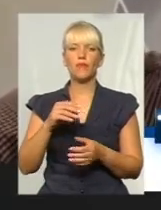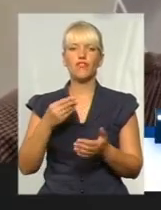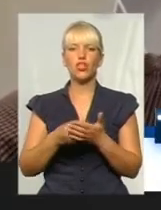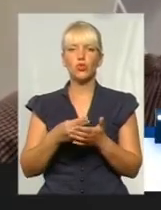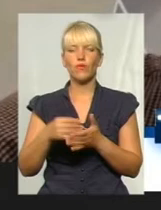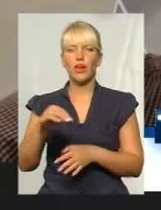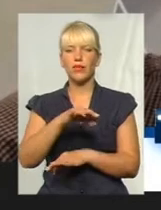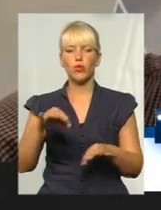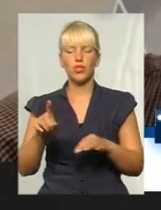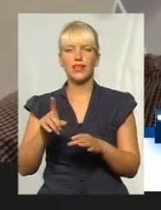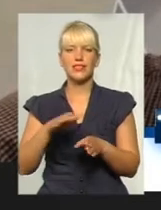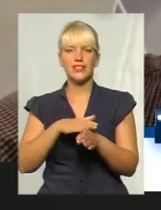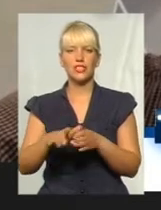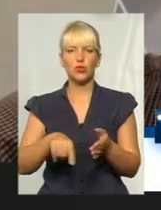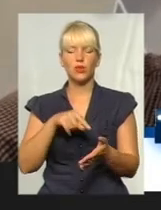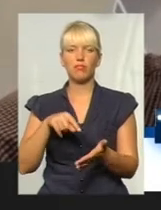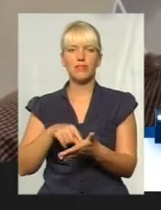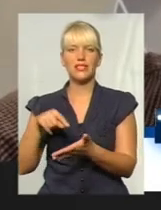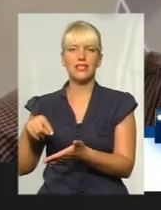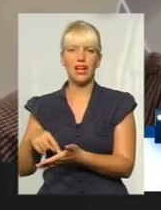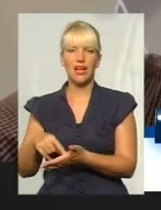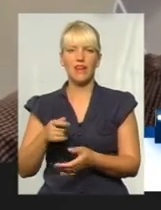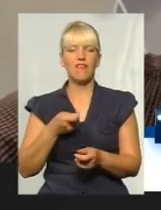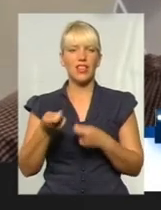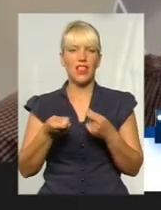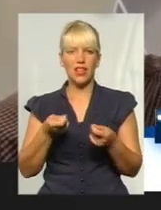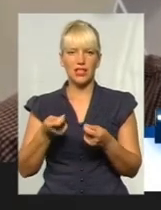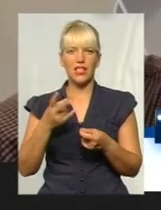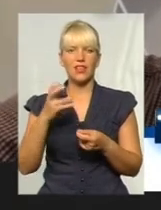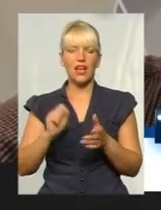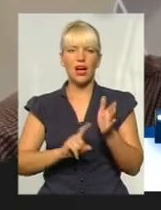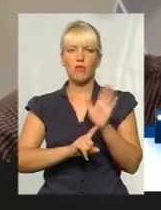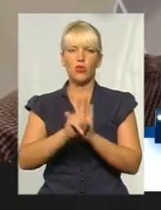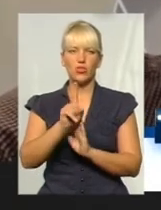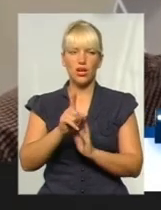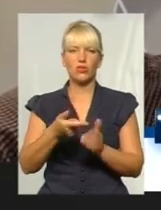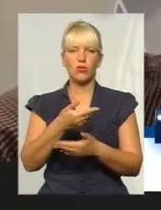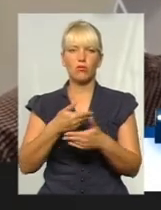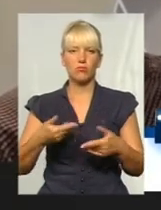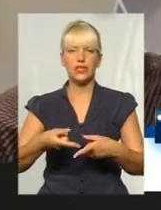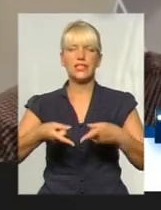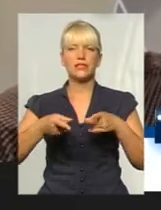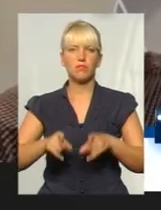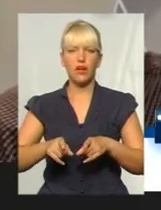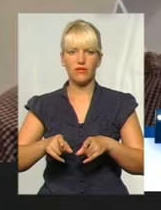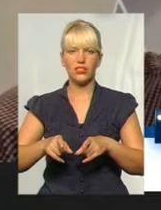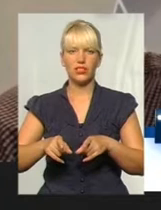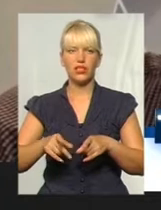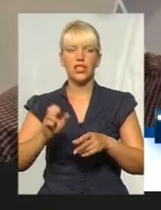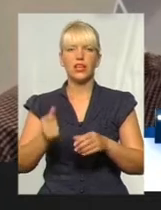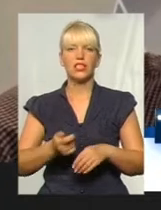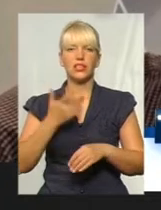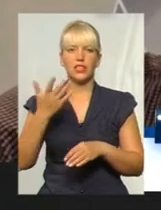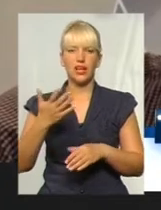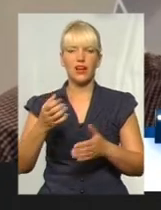як стійсні міска влада. На самого початку ми справді вступили кілька